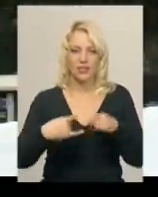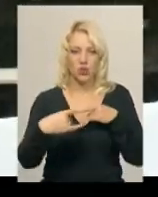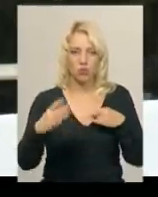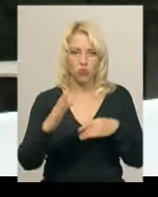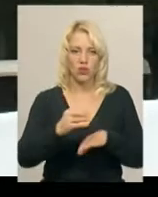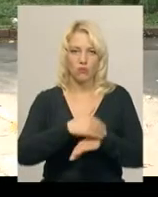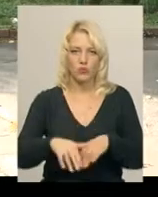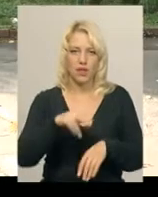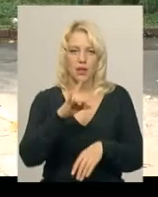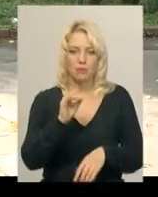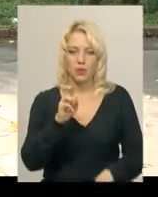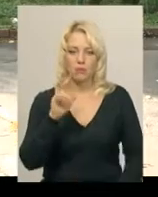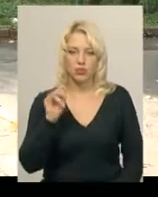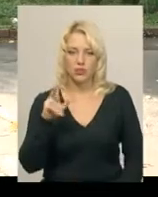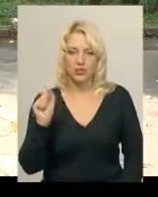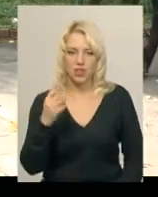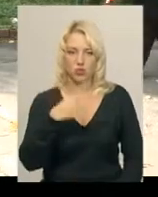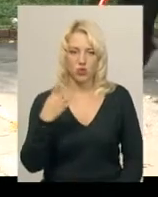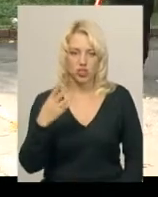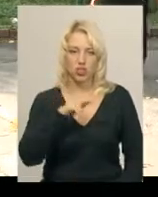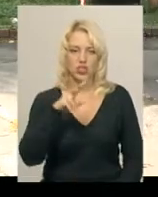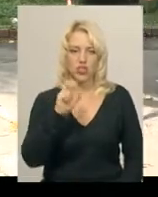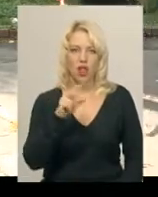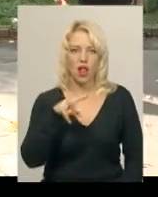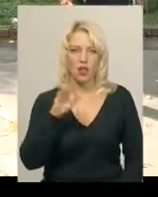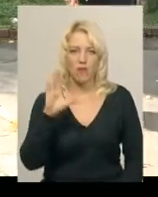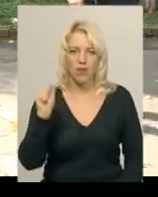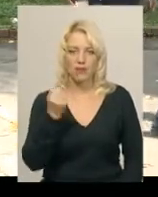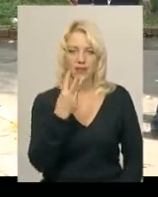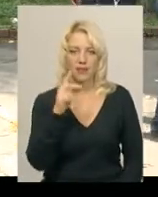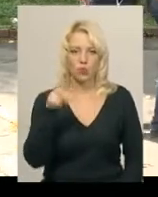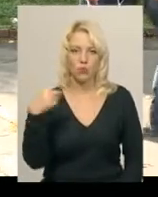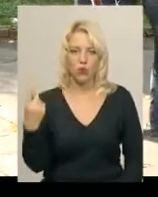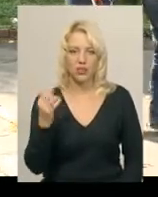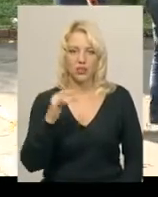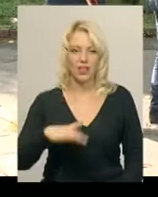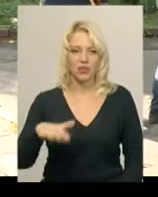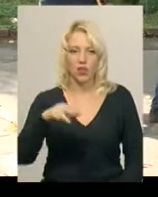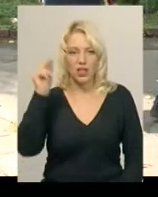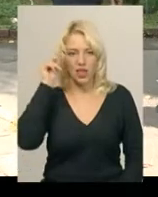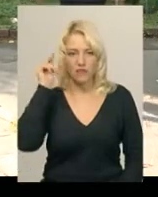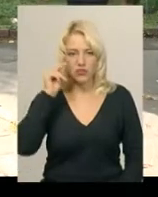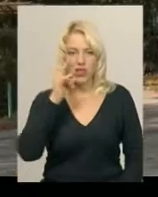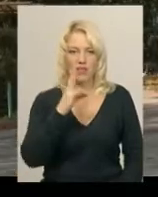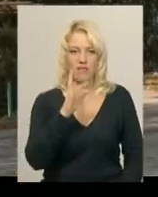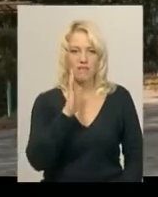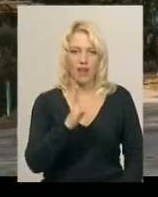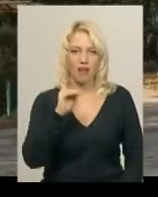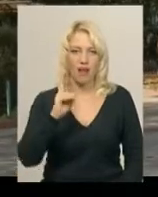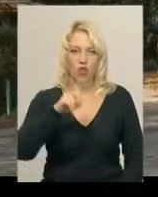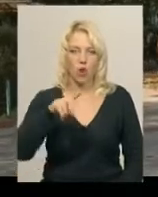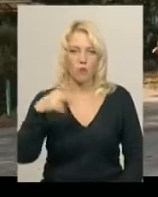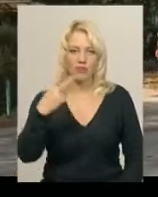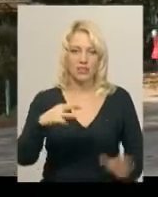вулиці Прибужській, 44, вулиці Чкалова, 13, 1 і на території навчально-виховного об'єднання номер 28. Також було